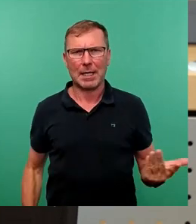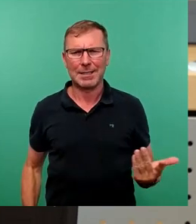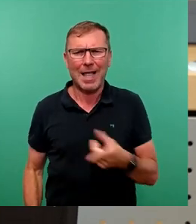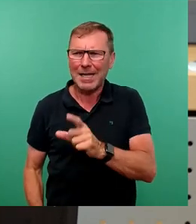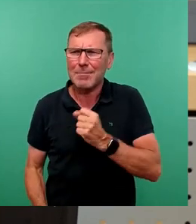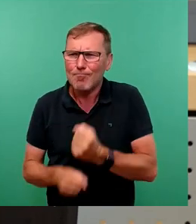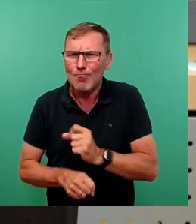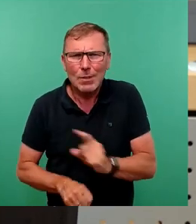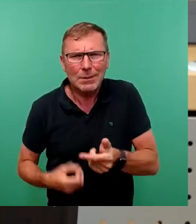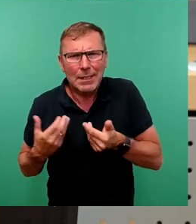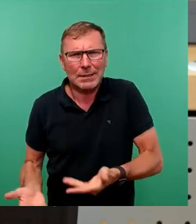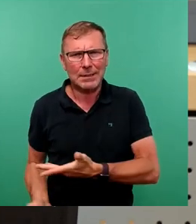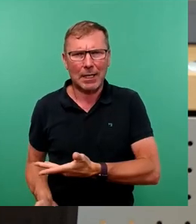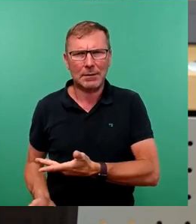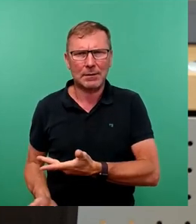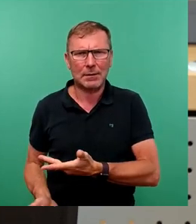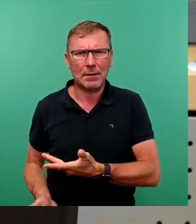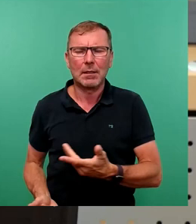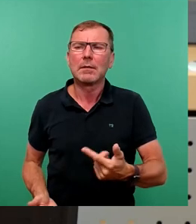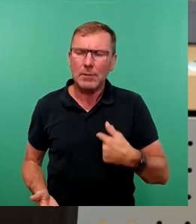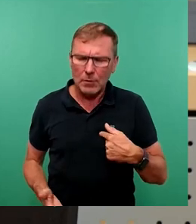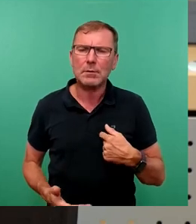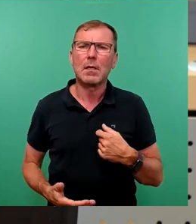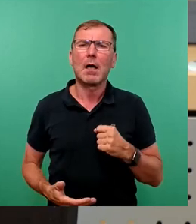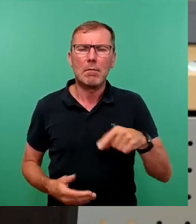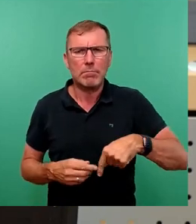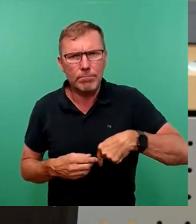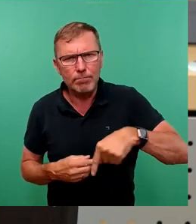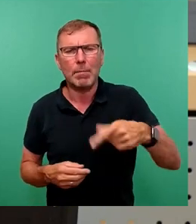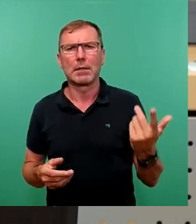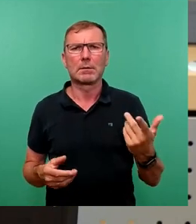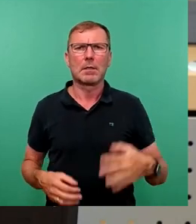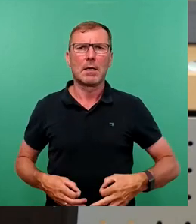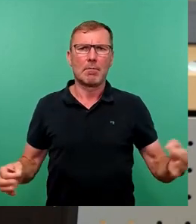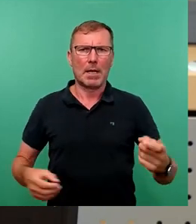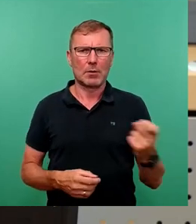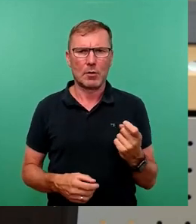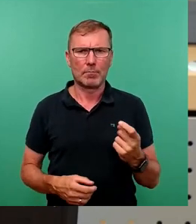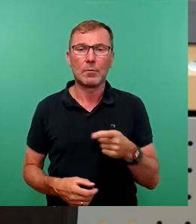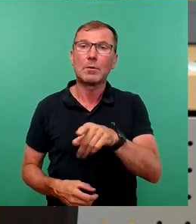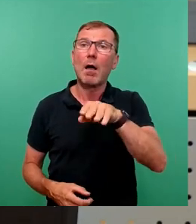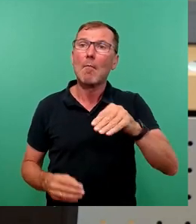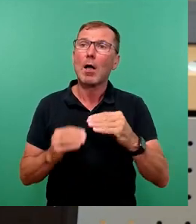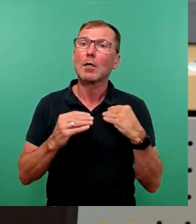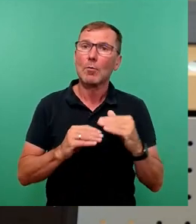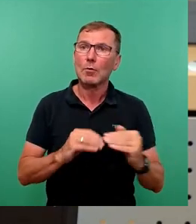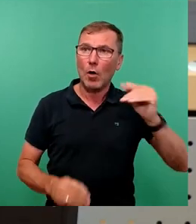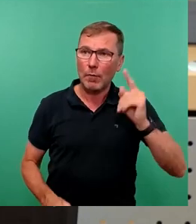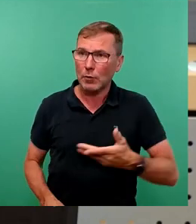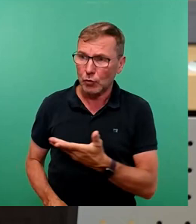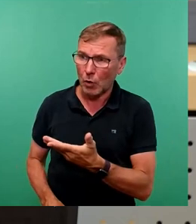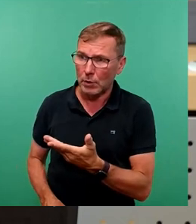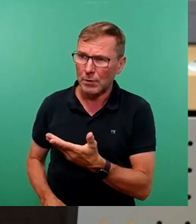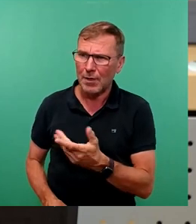müssen, ja, die uns an den Rand bringen. Und dann wird immer wieder erwähnt, dass die Parkgebühren erhöht werden sollen. Und der